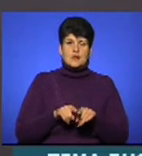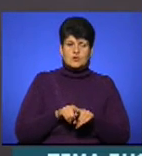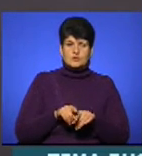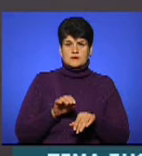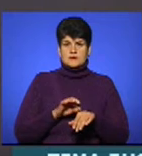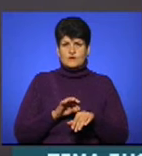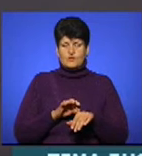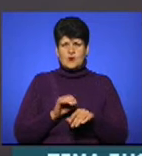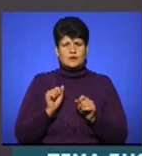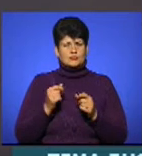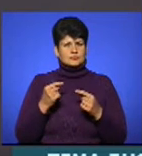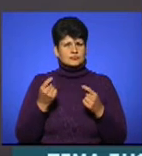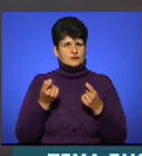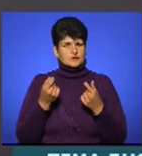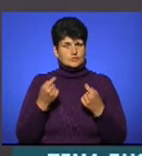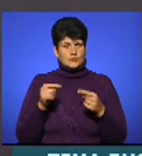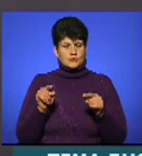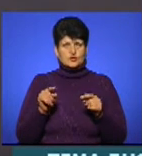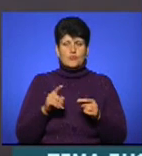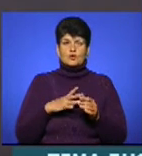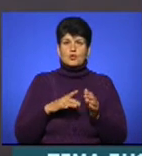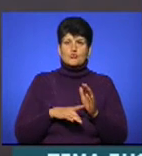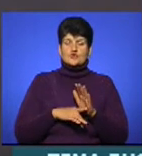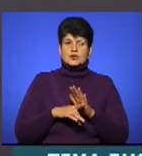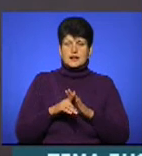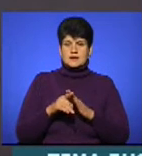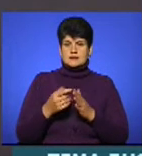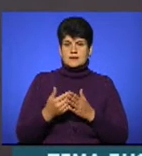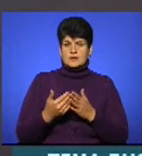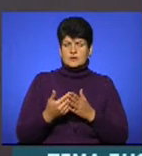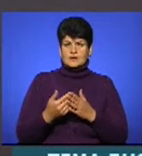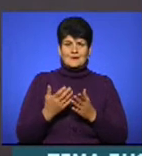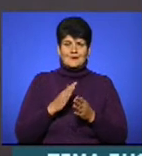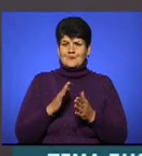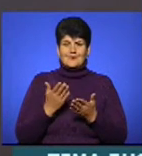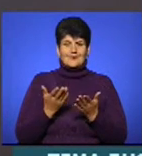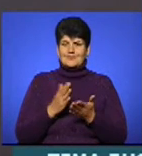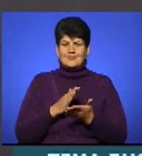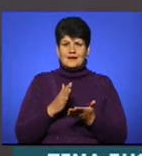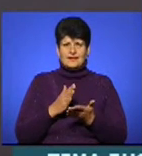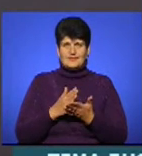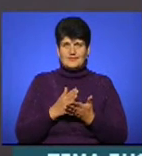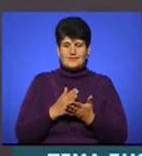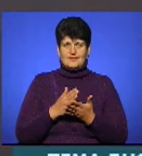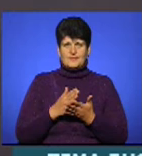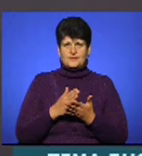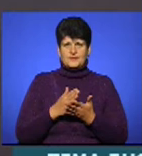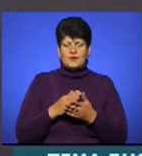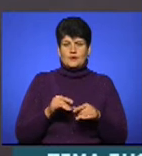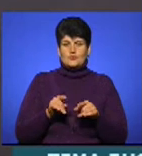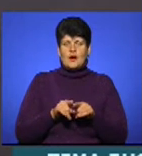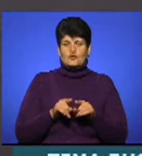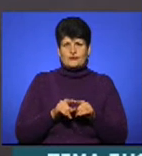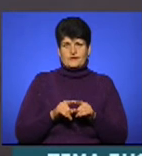захворювання. Як правило, він починається із симптомів, які не є характерними тільки для цього захворювання,